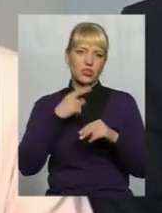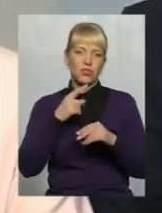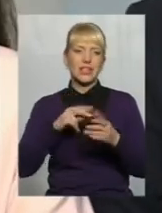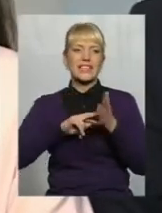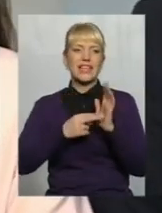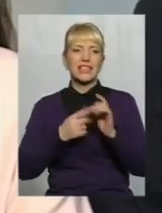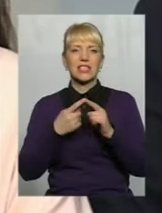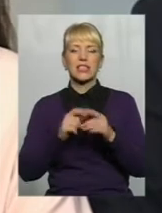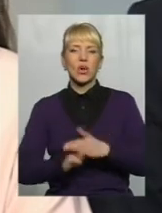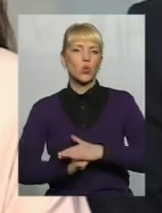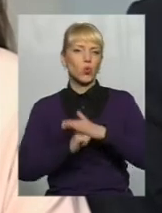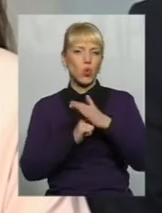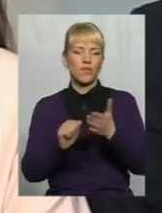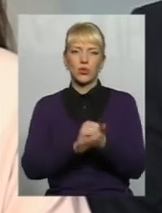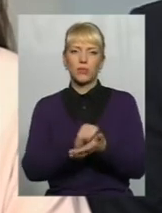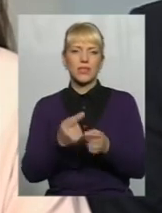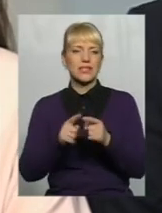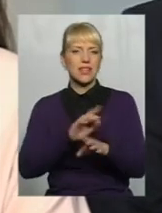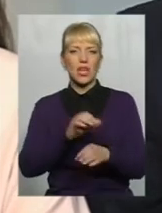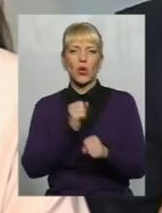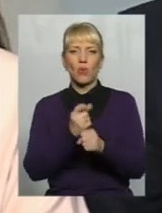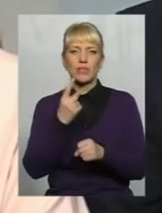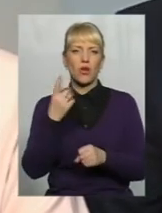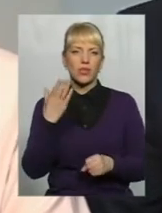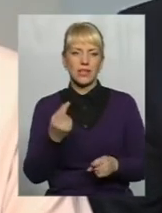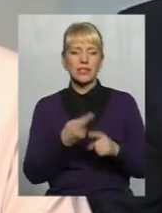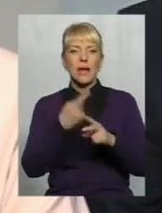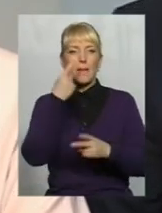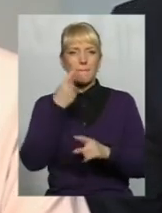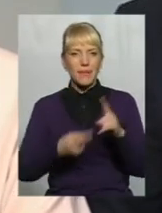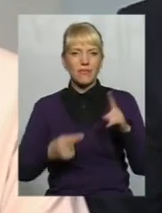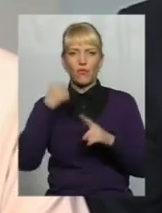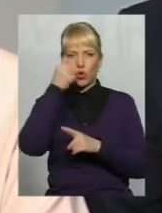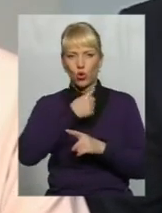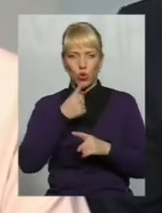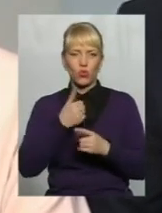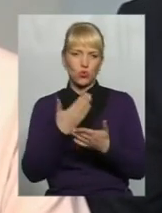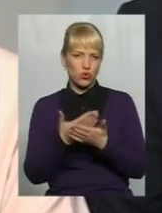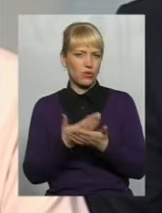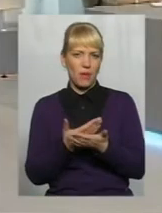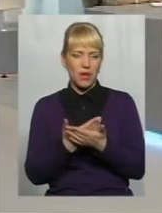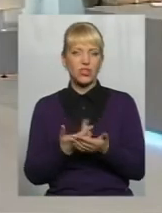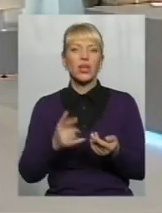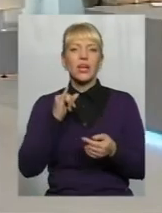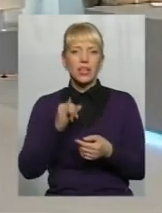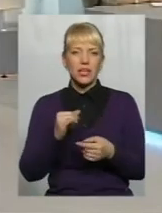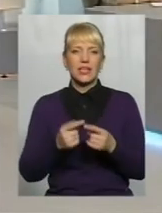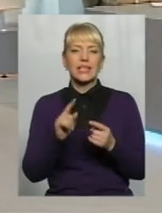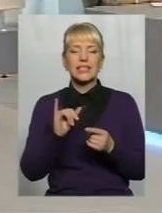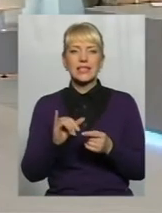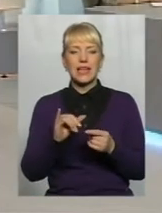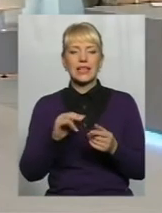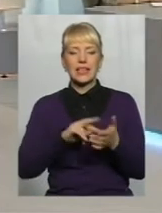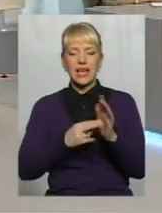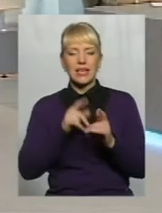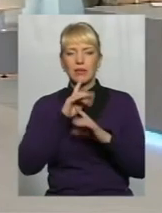ґрунтовний документ Він не робиться за один день, це пів року, щонайменше Стратегія буде неефективною, якщо